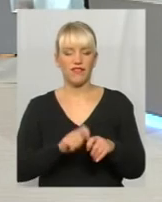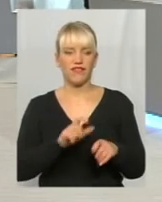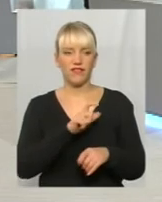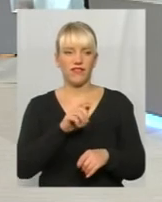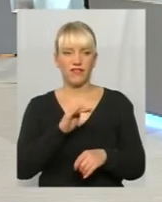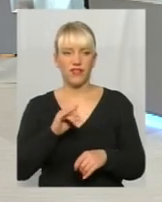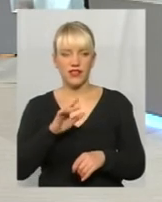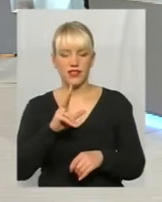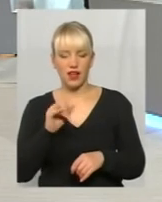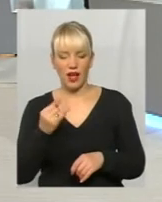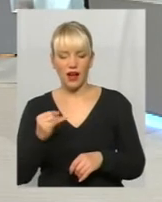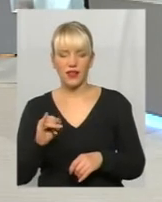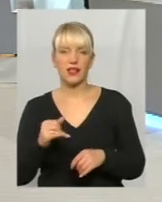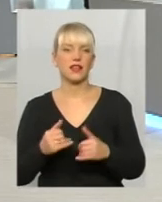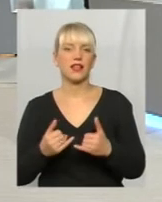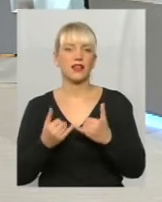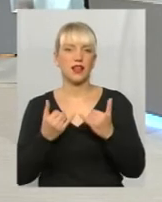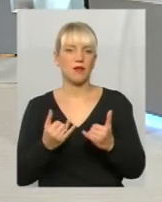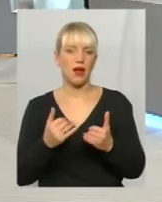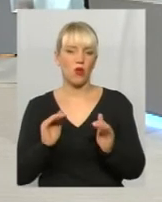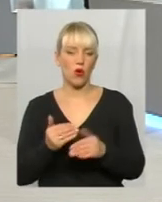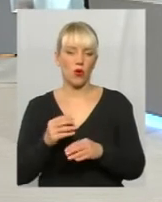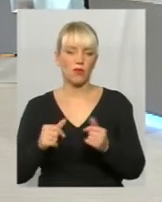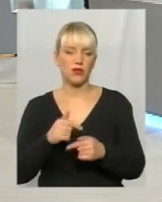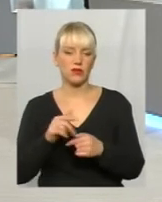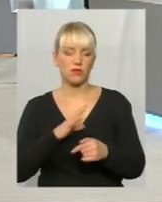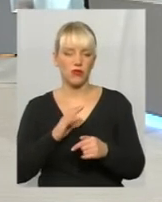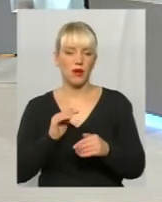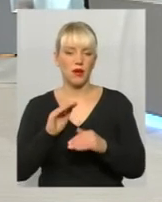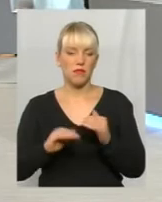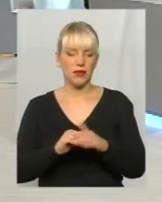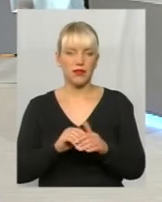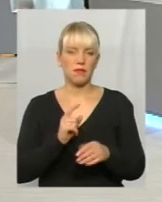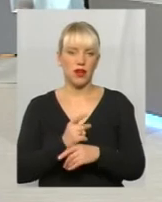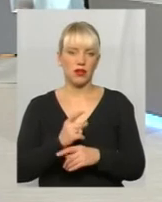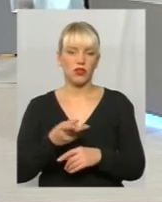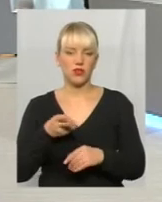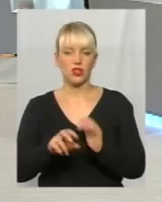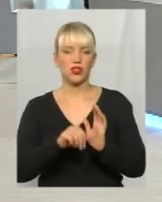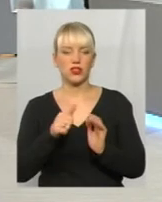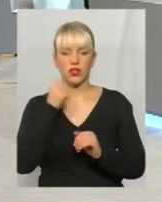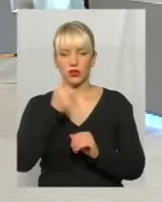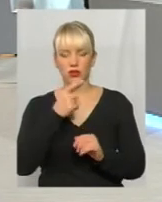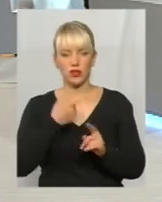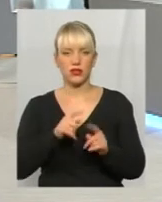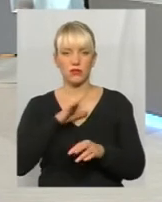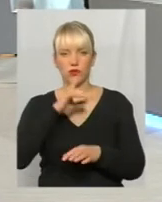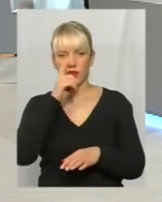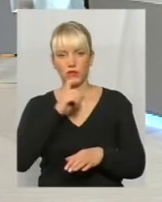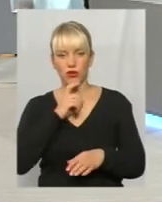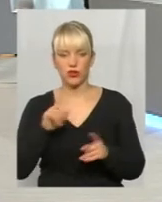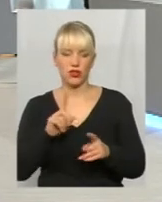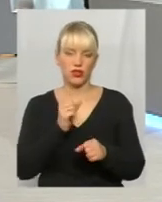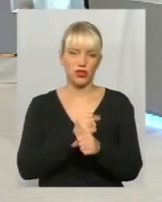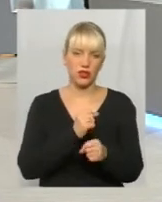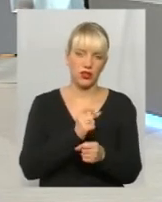під мораторіями. В 2016 році був певний період такого непорозуміння, чи діє мораторій,